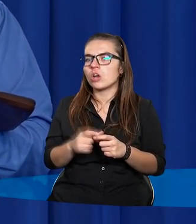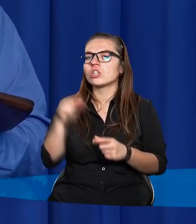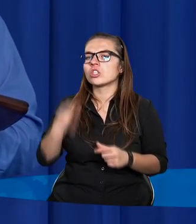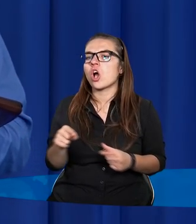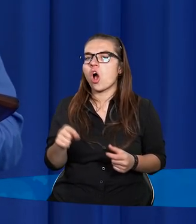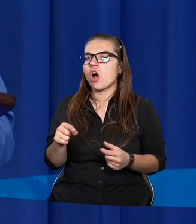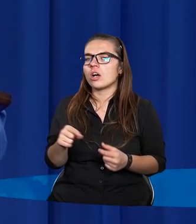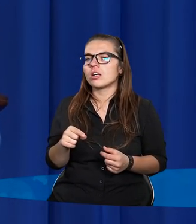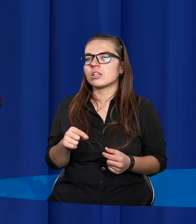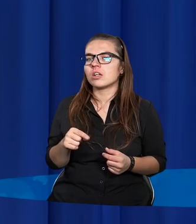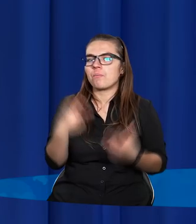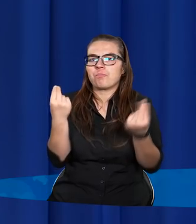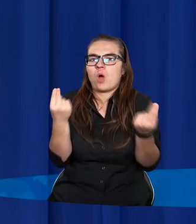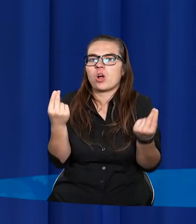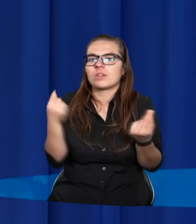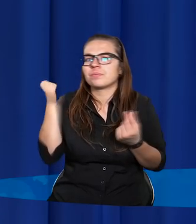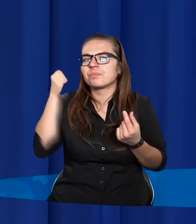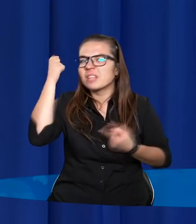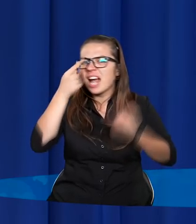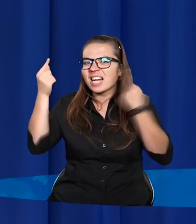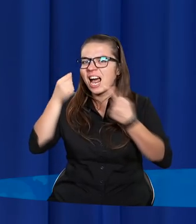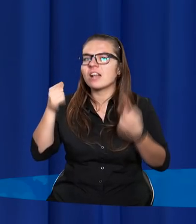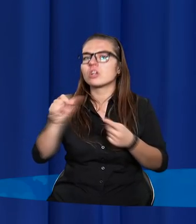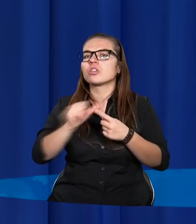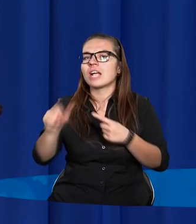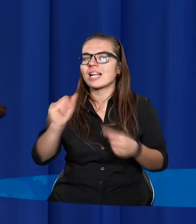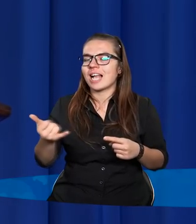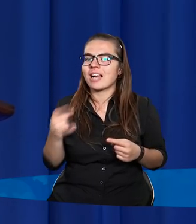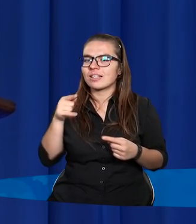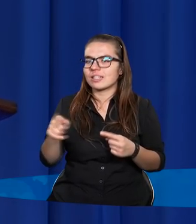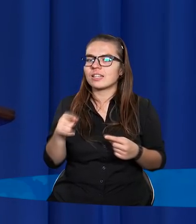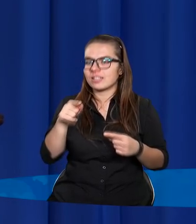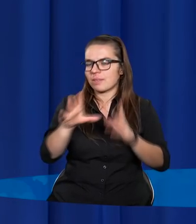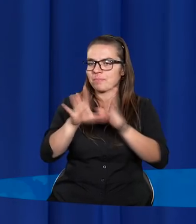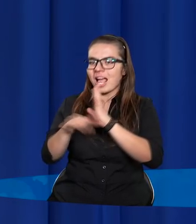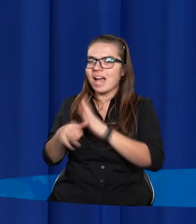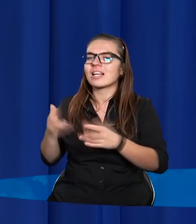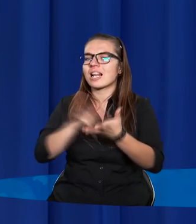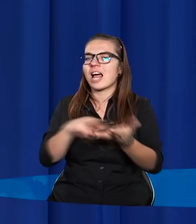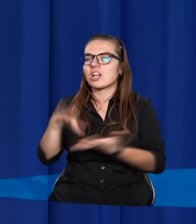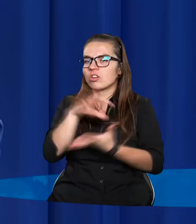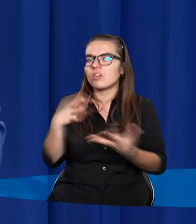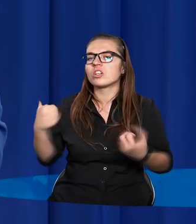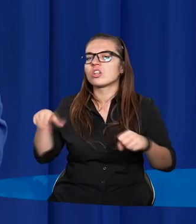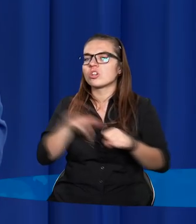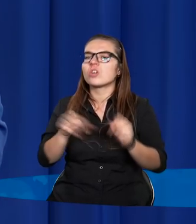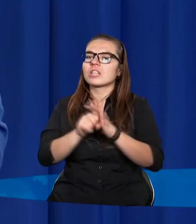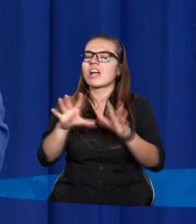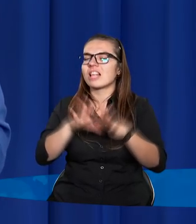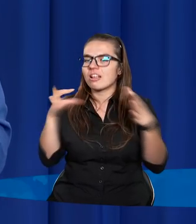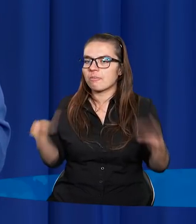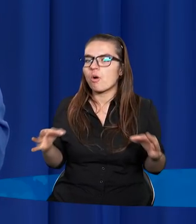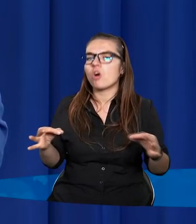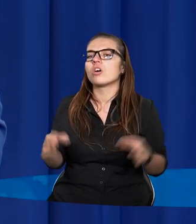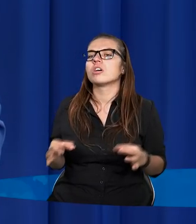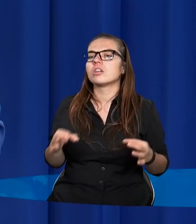to można się zastanowić, czy jest jakieś miasto, czy dwa miasta na świecie, które do tej pory